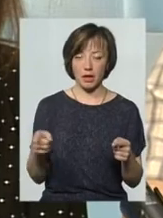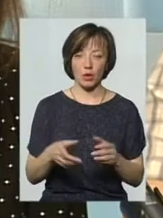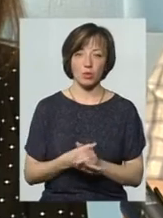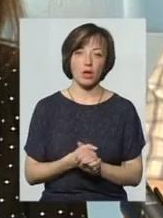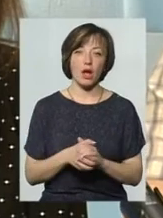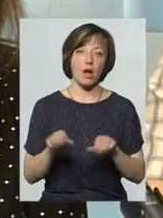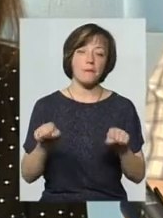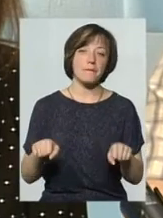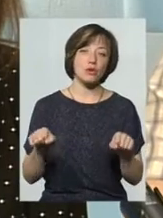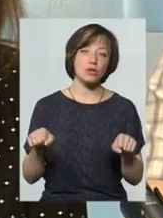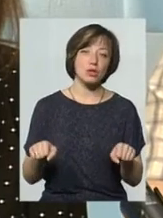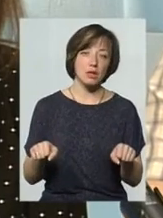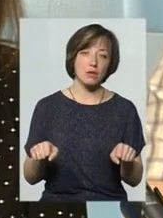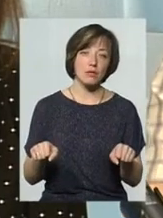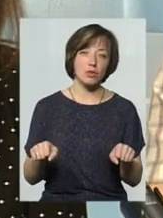Можливо,